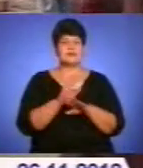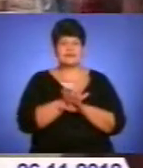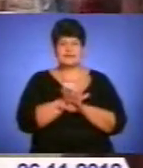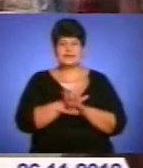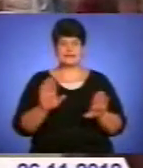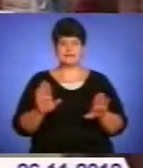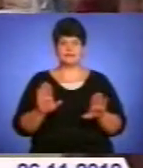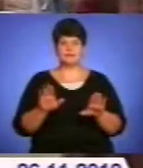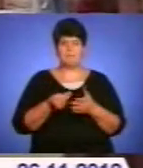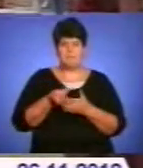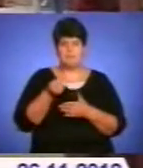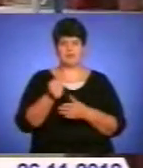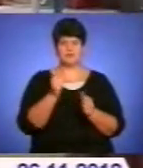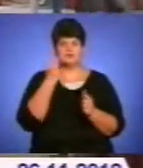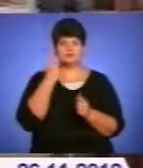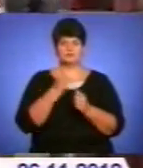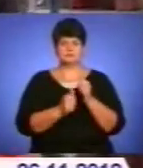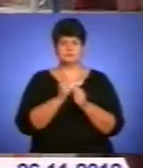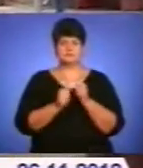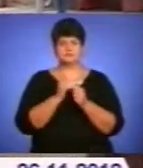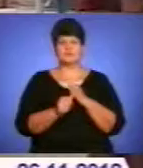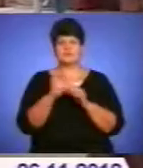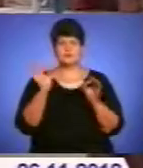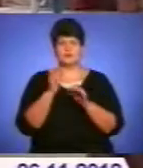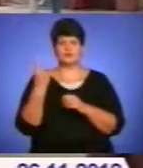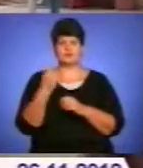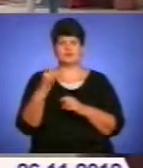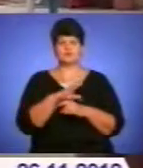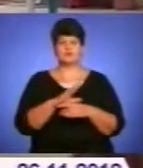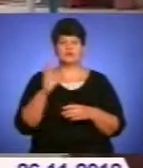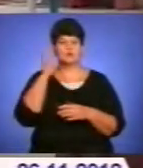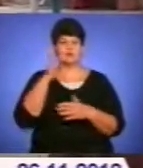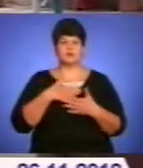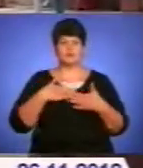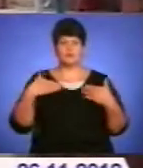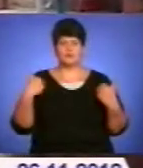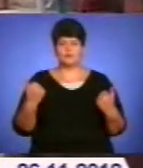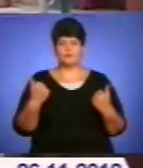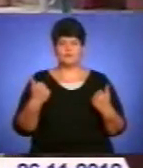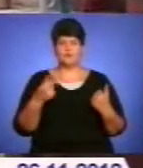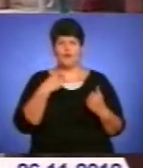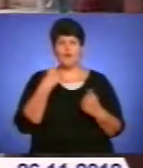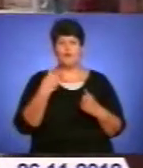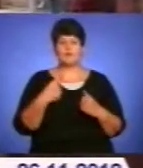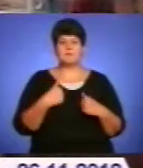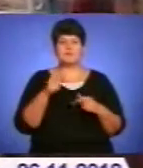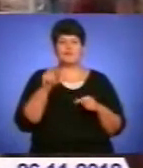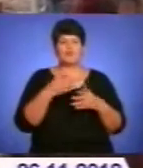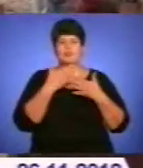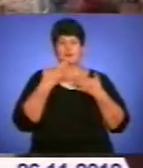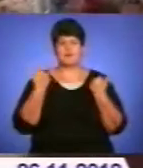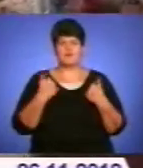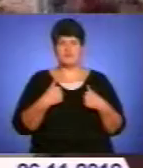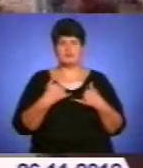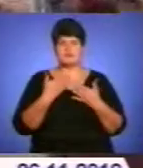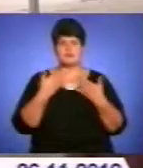Ні, плачу кожен раз. Ні, ні разу ніхто навіть слухати не хоче. Каже, ми такого немає, нас